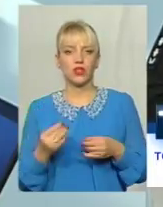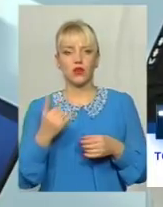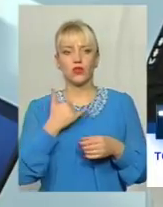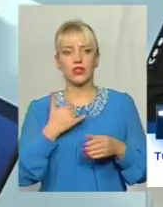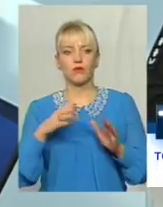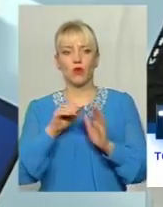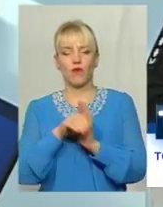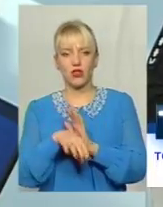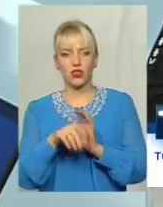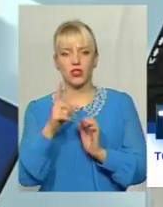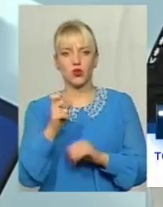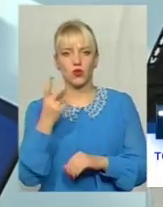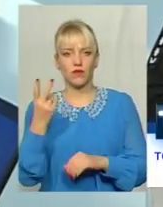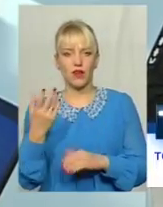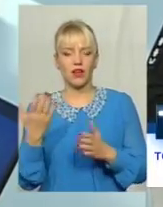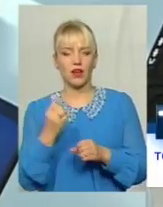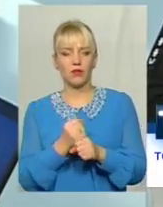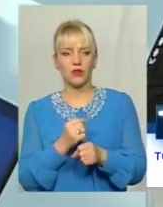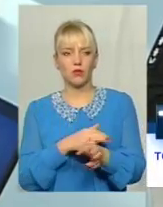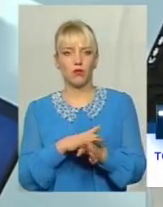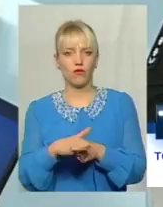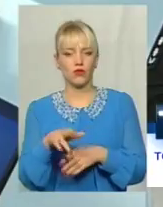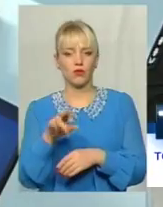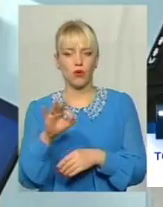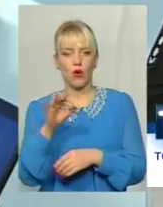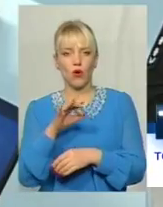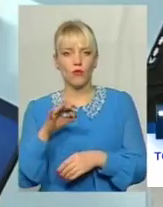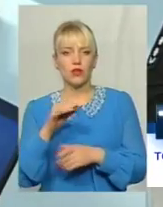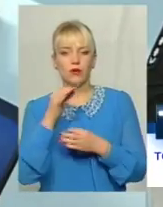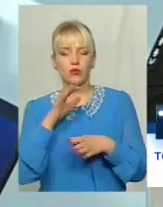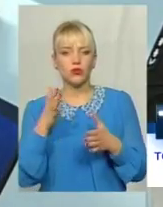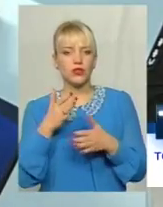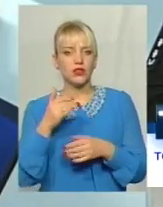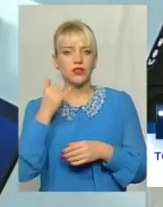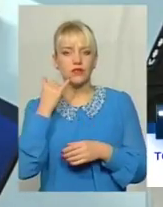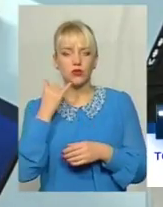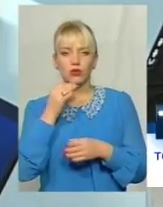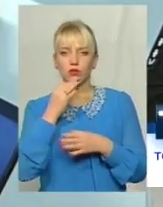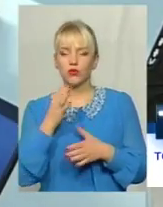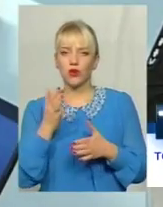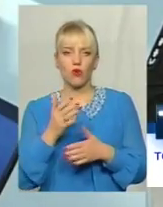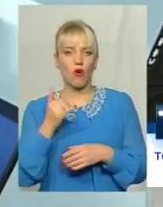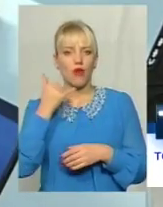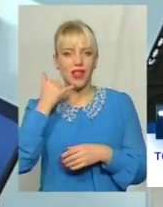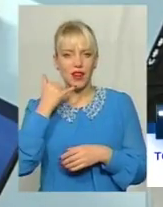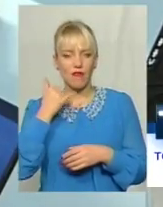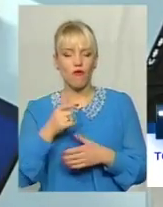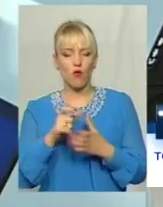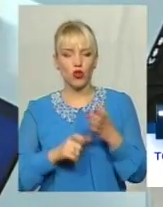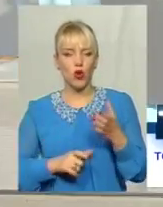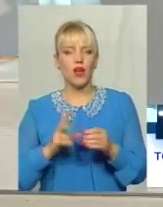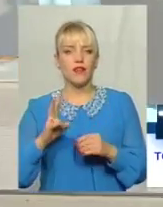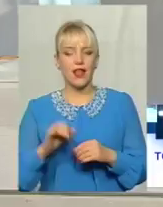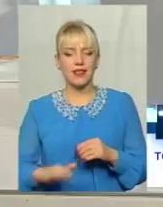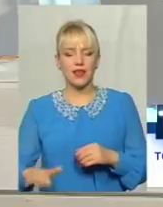запроваджена лінія 102 Яка працює повністю по області Будь-який дзвінок з будь-якого телефону на території Хмельницької області